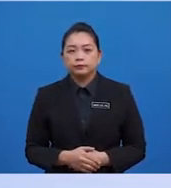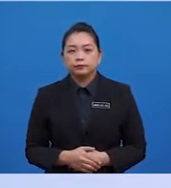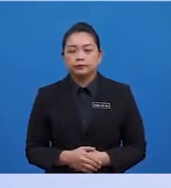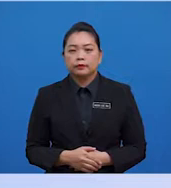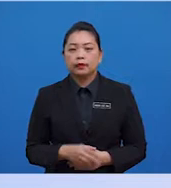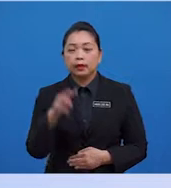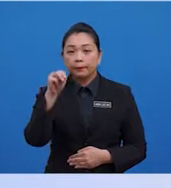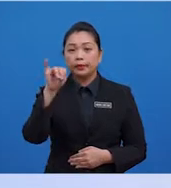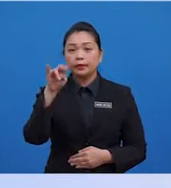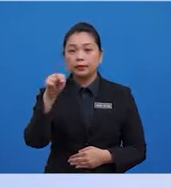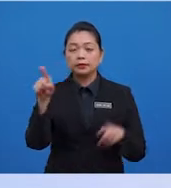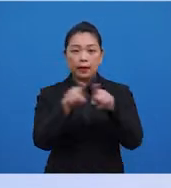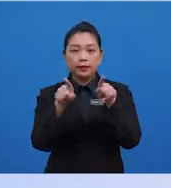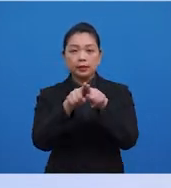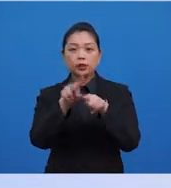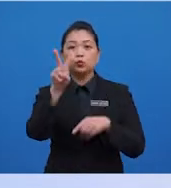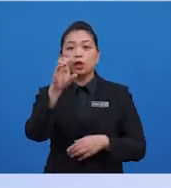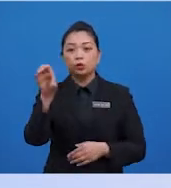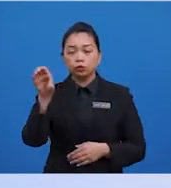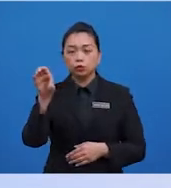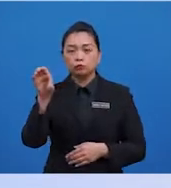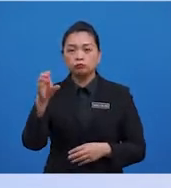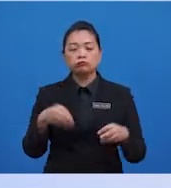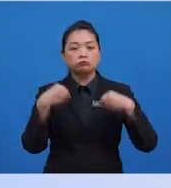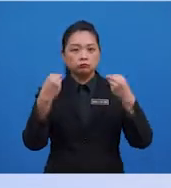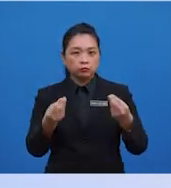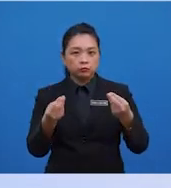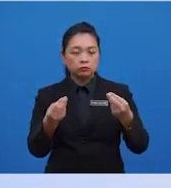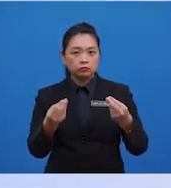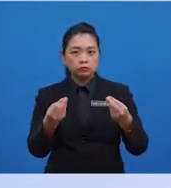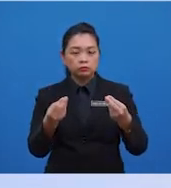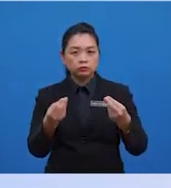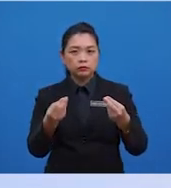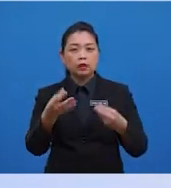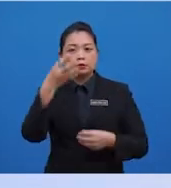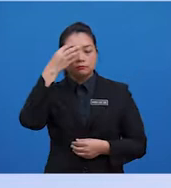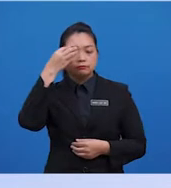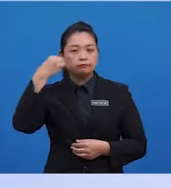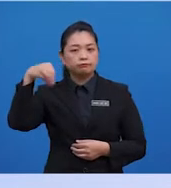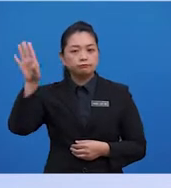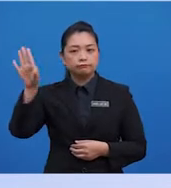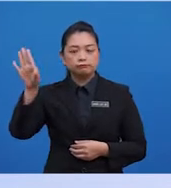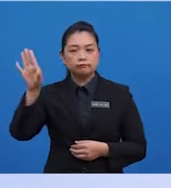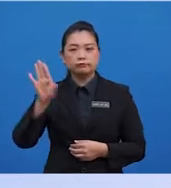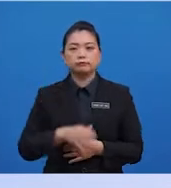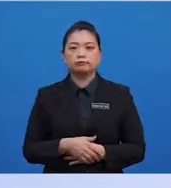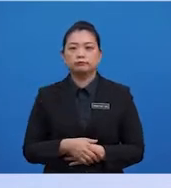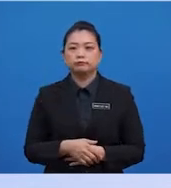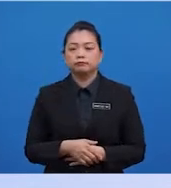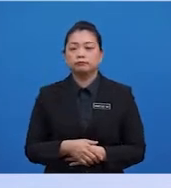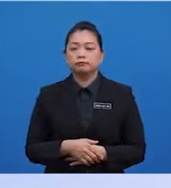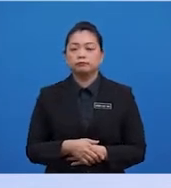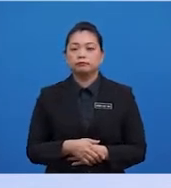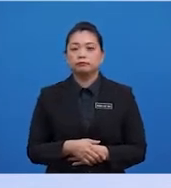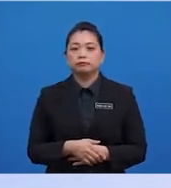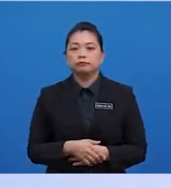Min sama dengan 200. Bagi menentukan min dengan mengabaikan nilai pencelan, jumlah